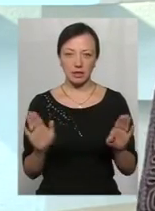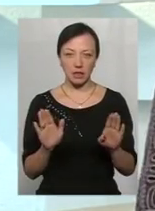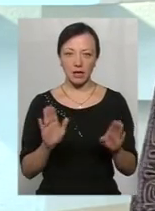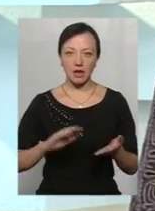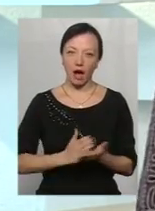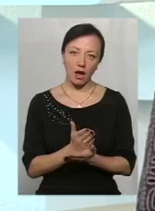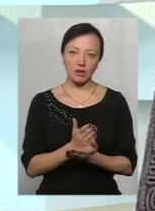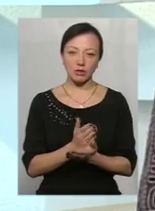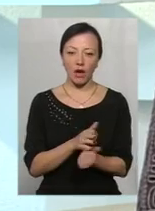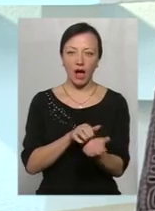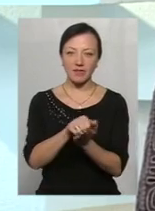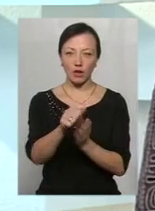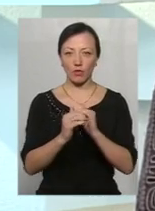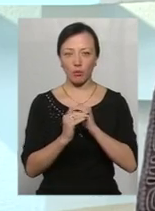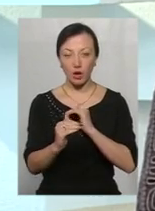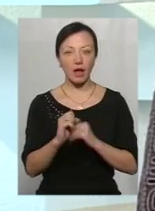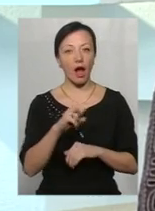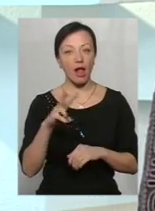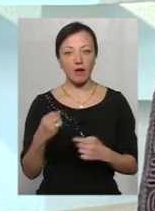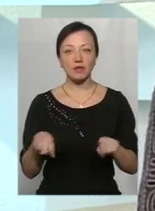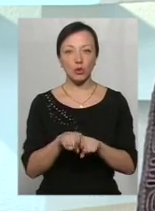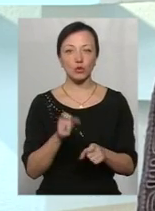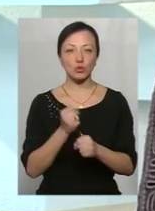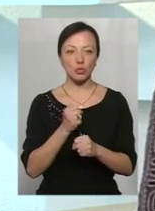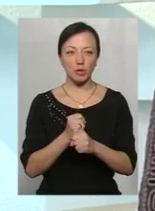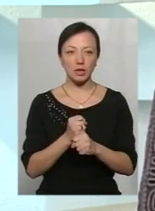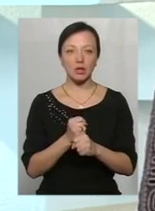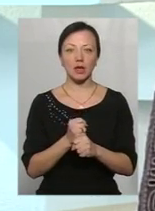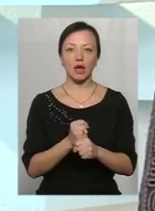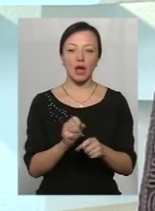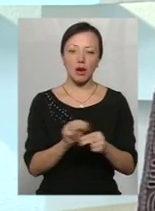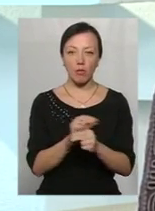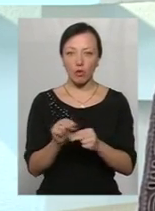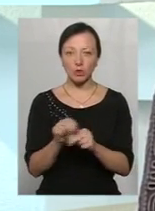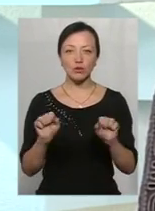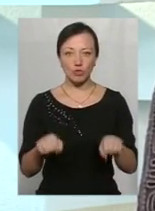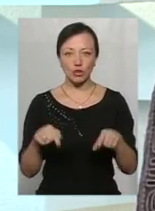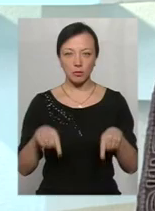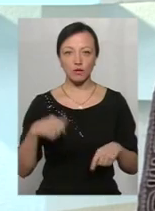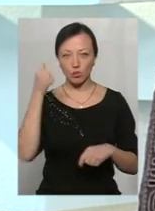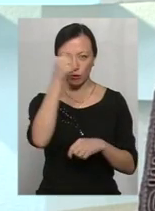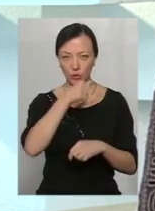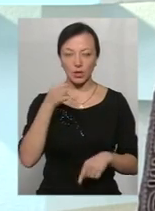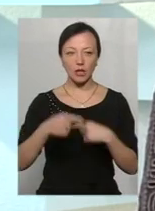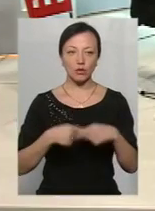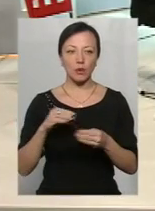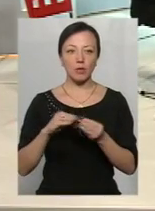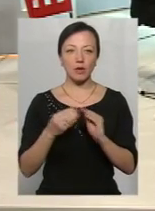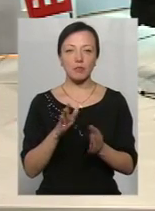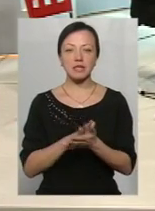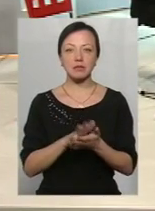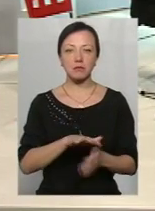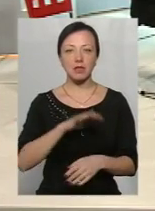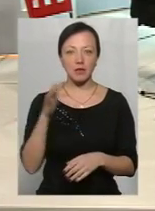аж якісно асфальтоване покриття, але все одно зробити поточні ремонти ми вже зможемо в цьому році. Слідуючи проблеми сміття,